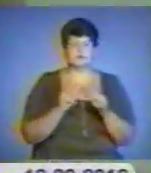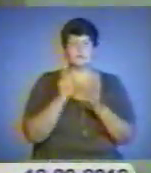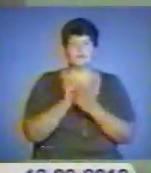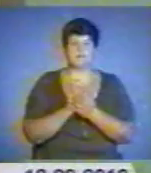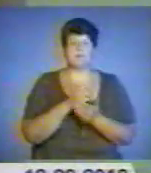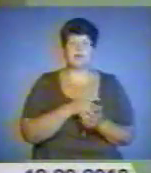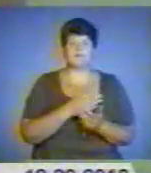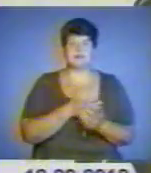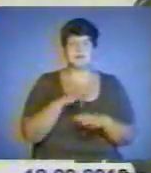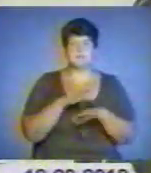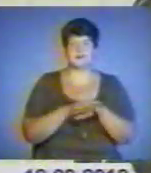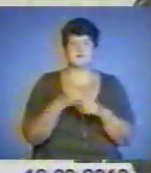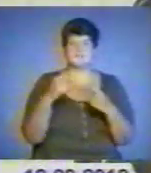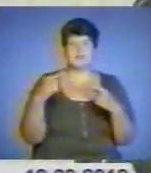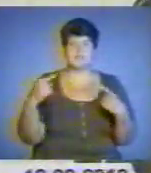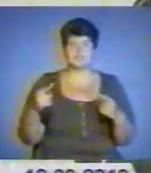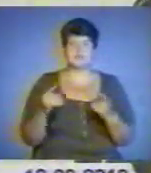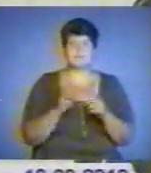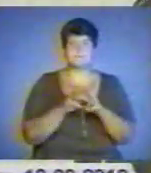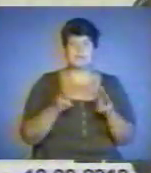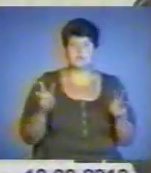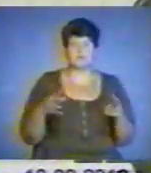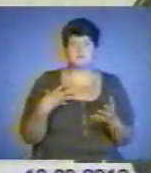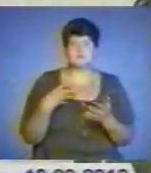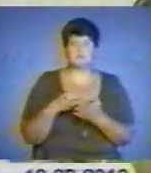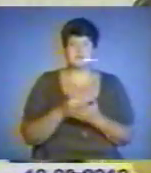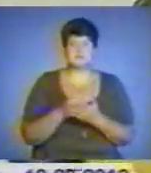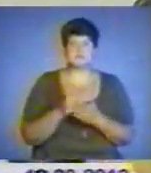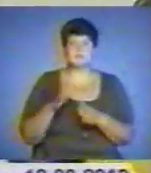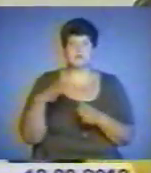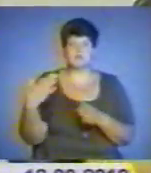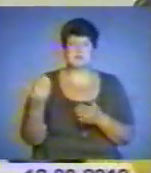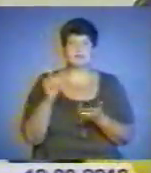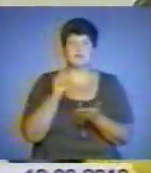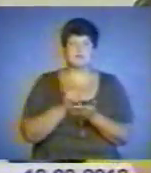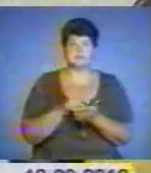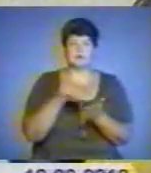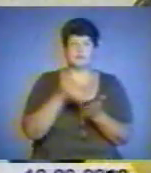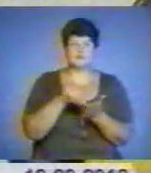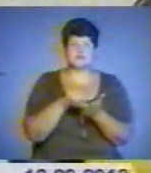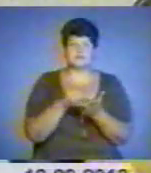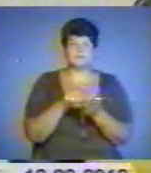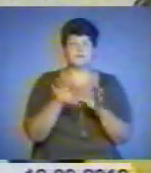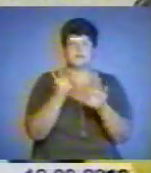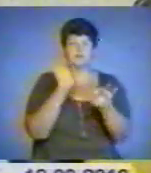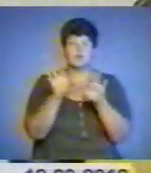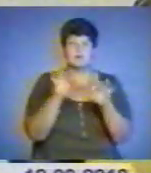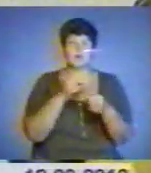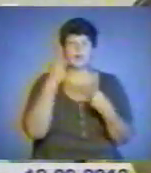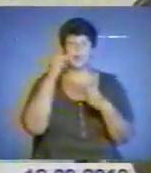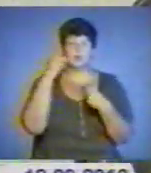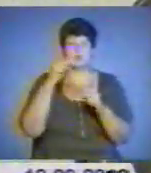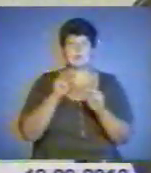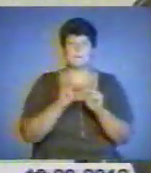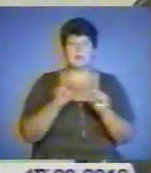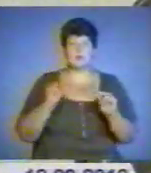інше за Міністерством. Ми зі своєї сторони повинні були поучаствувати в відборі найкращих преподавателів, підборі учебних